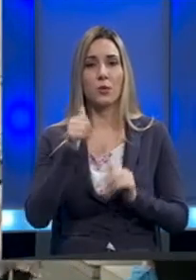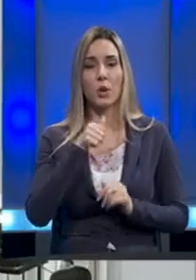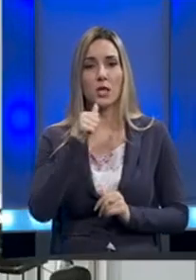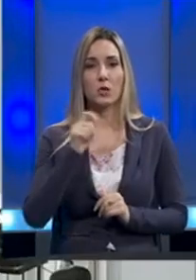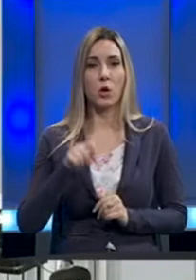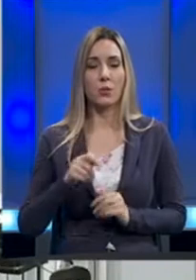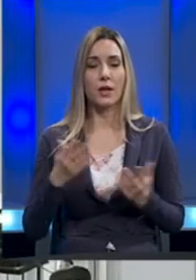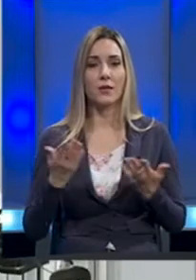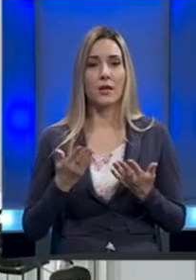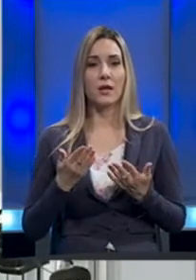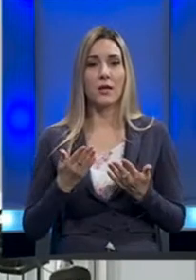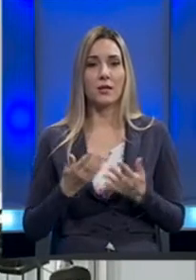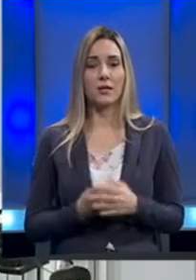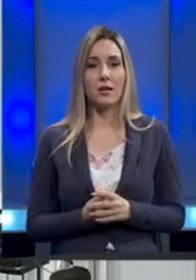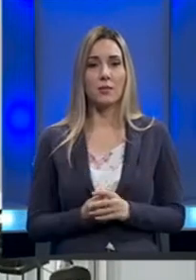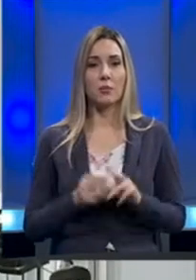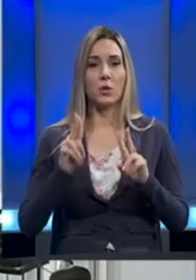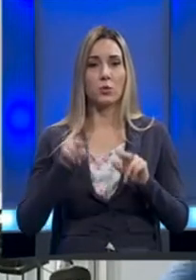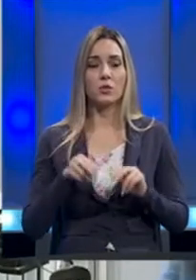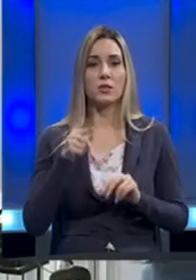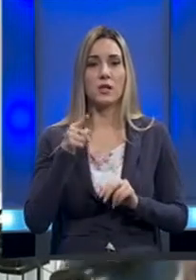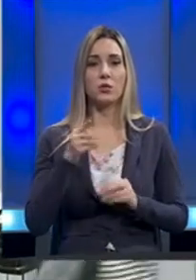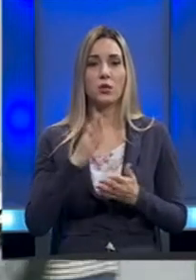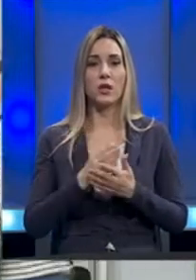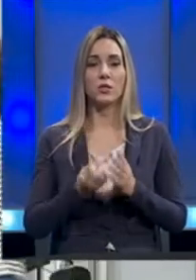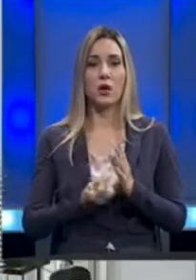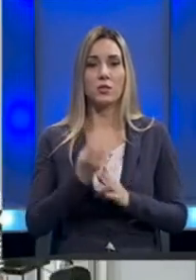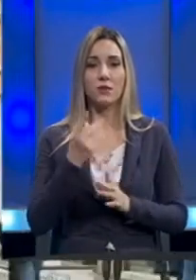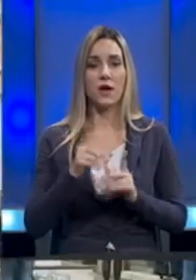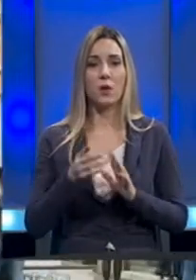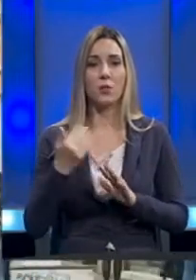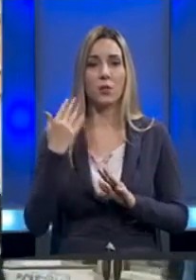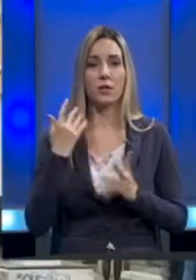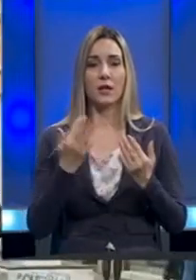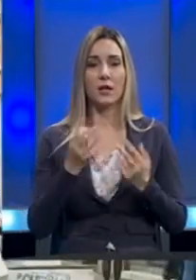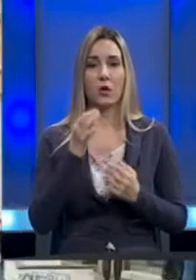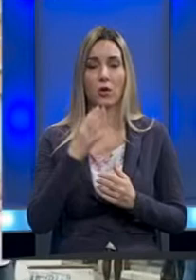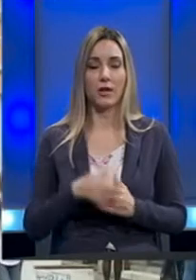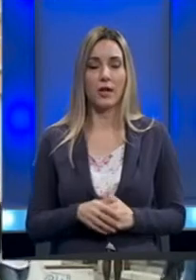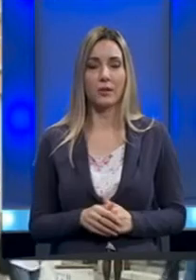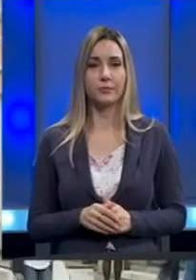upravi gdje je, da kažemo, mogućnost za to već ostvareno u proteklih nekoliko dana.